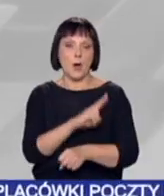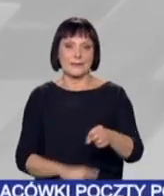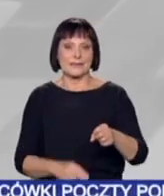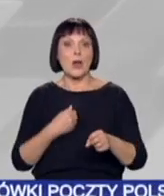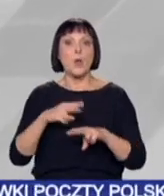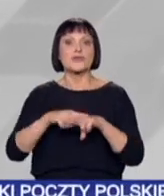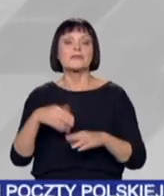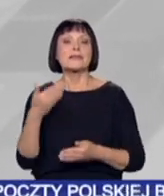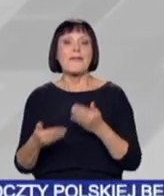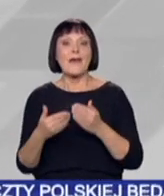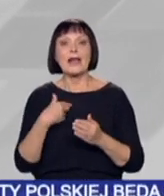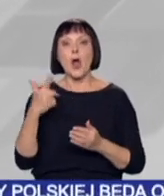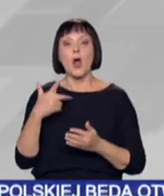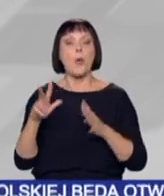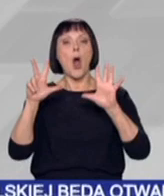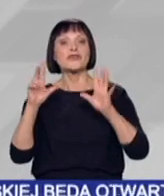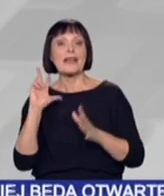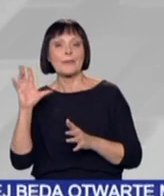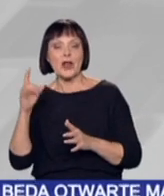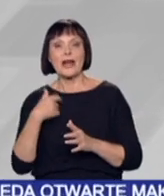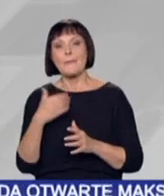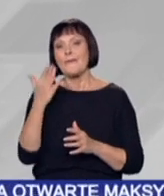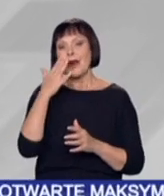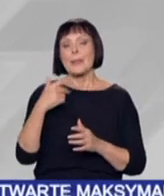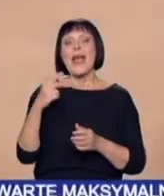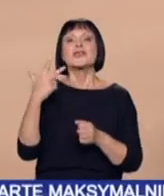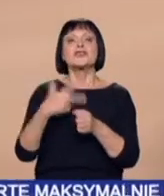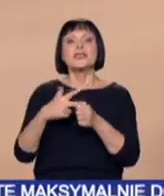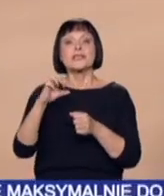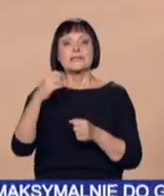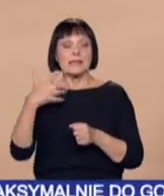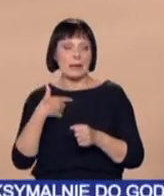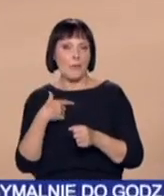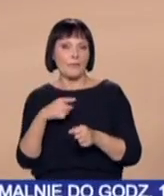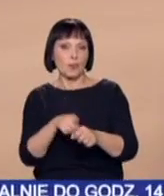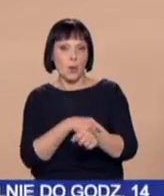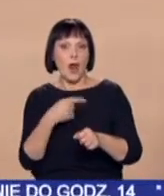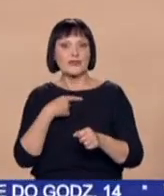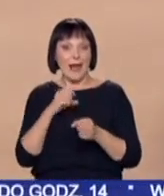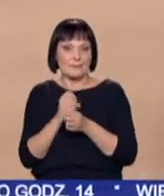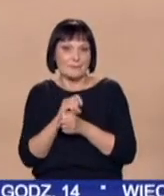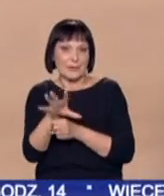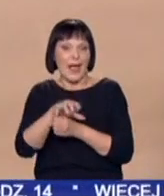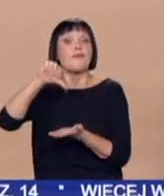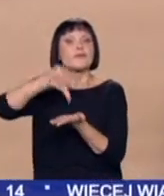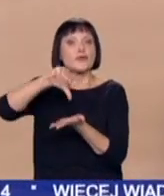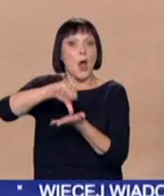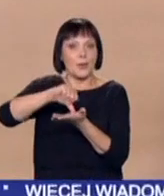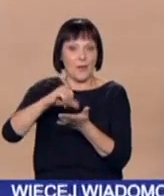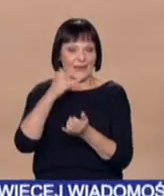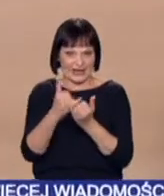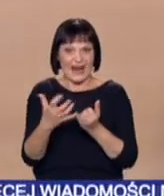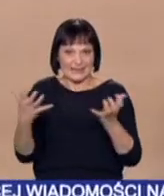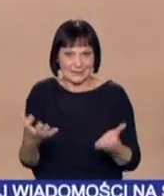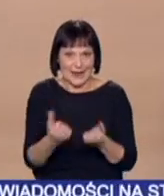Urządzenie waży maksymalnie 8 kg. Ma około 30 cm długości. Promieniotwórcze źródło znajduje się w jego wnętrzu. Dlatego w razie